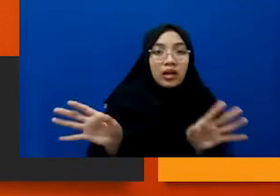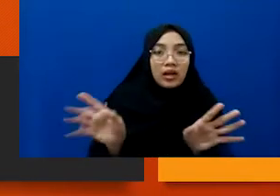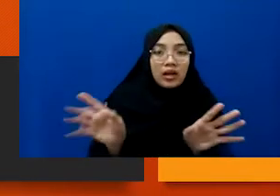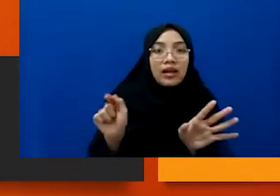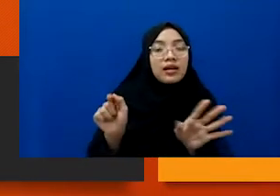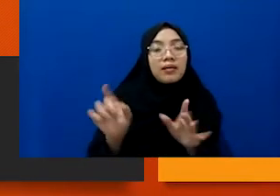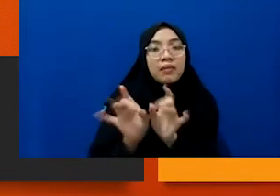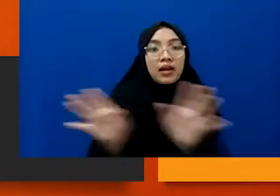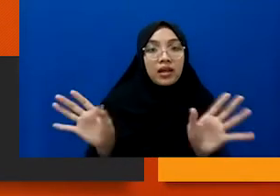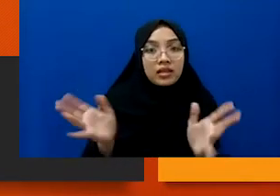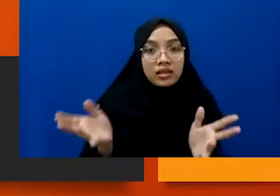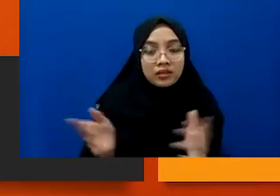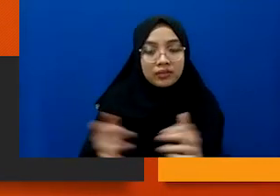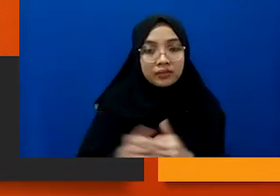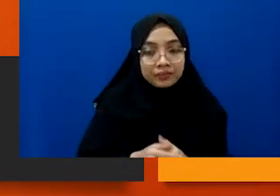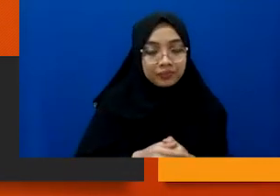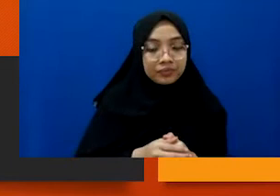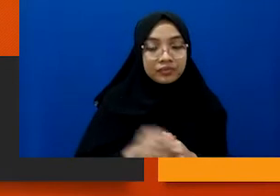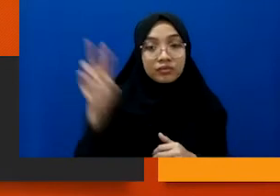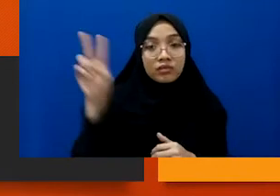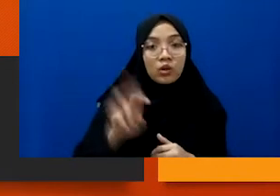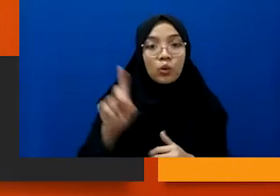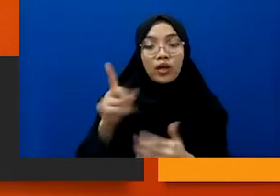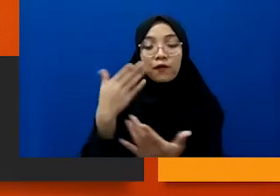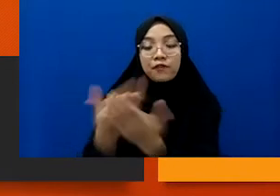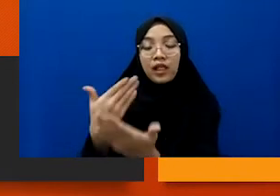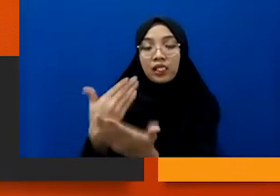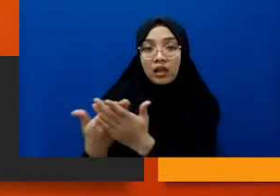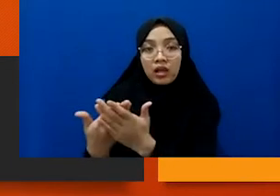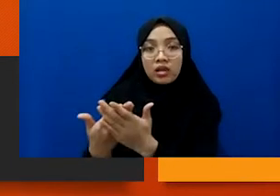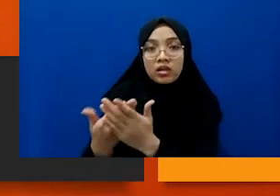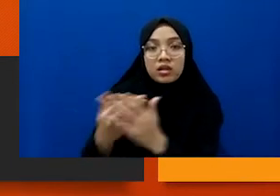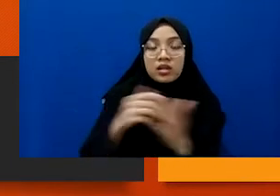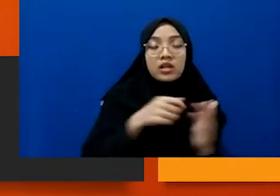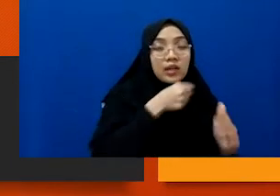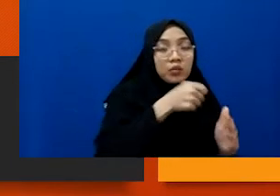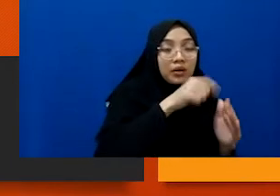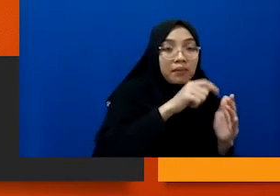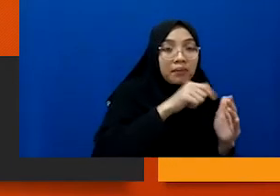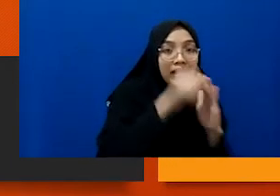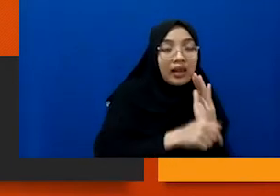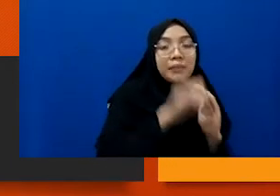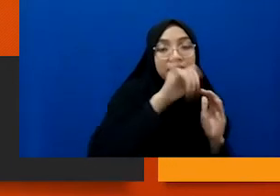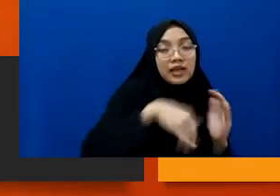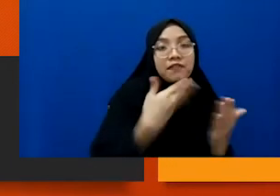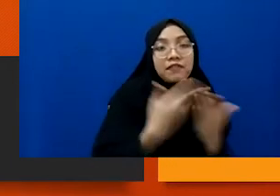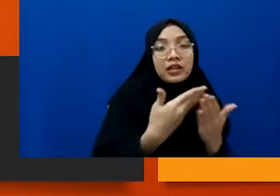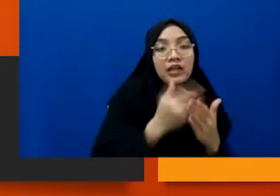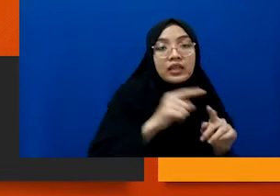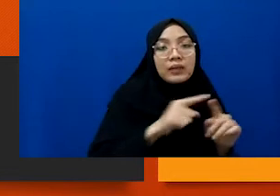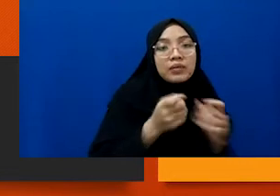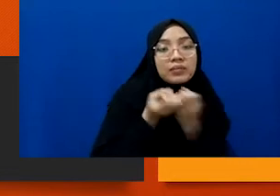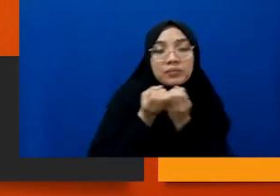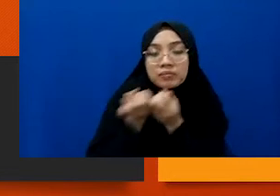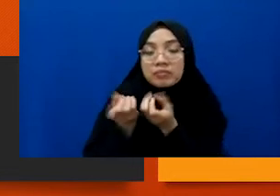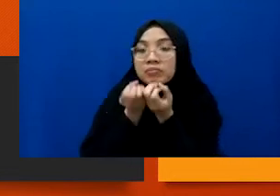selain harus ada faktanya, gitu kan, liputan mendalam juga ada fakta. Tapi fakta di sini adalah mengungkap, gitu ya,